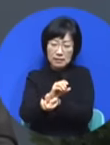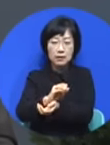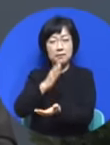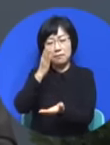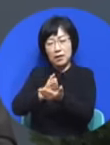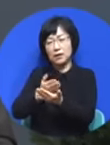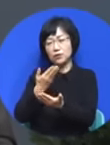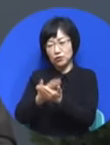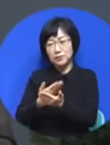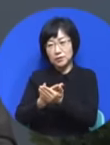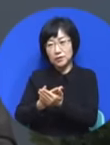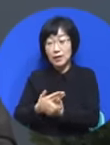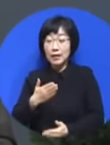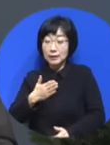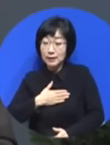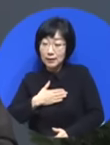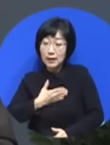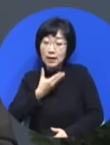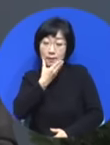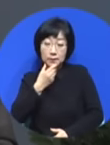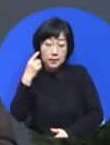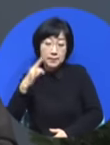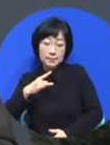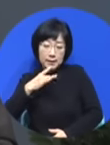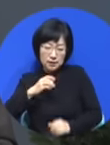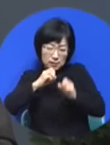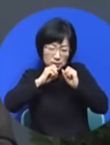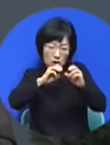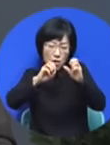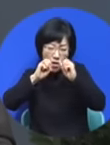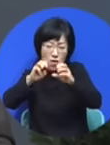나는 오직 복음만 전하게 해주십시오.